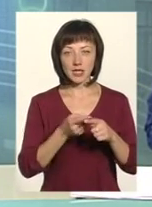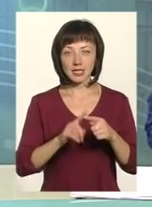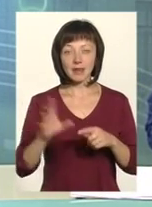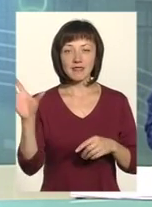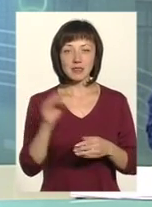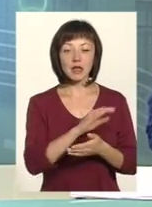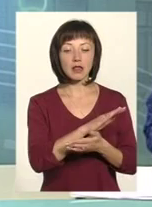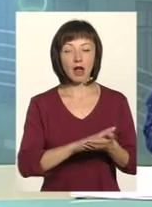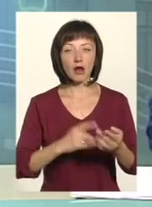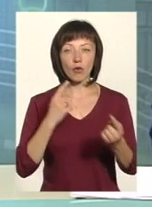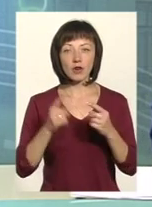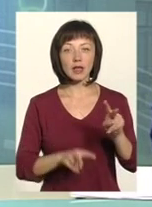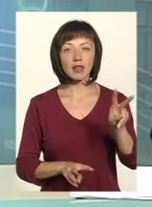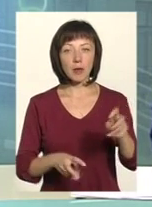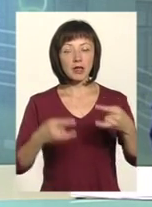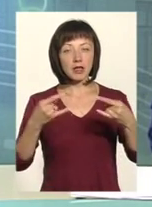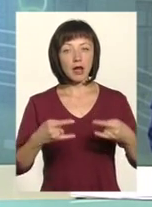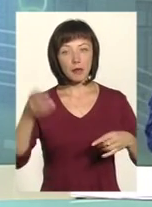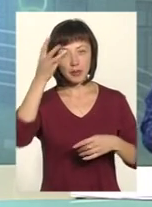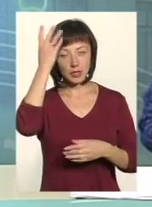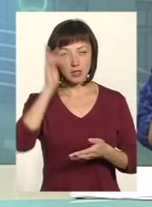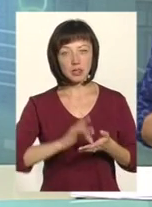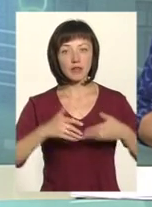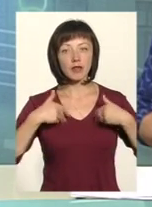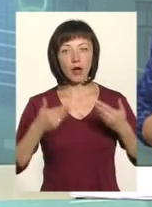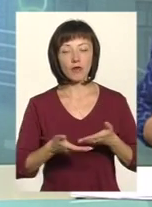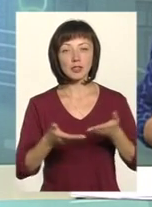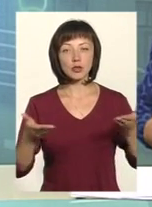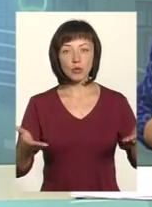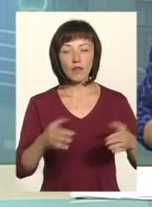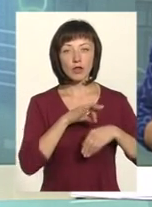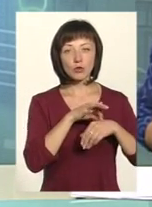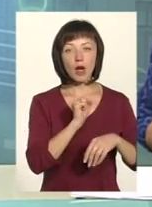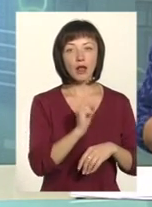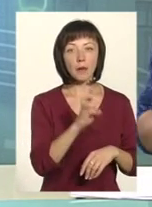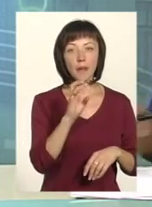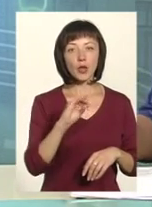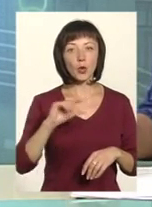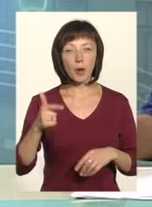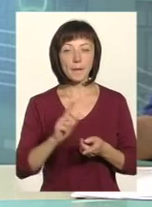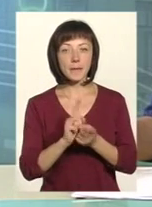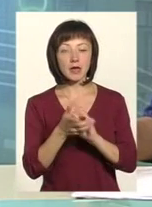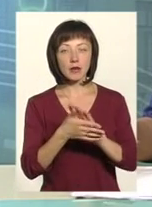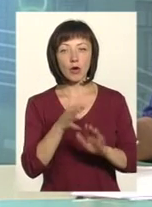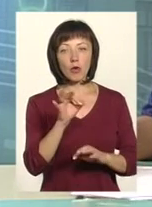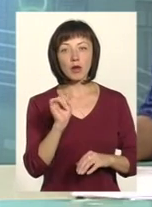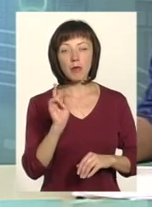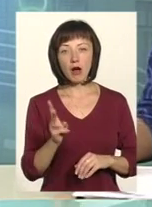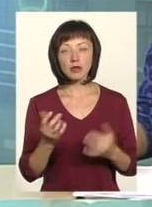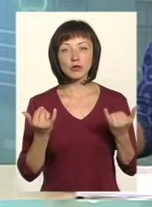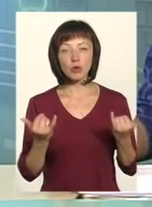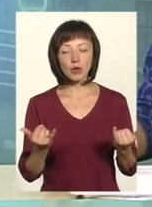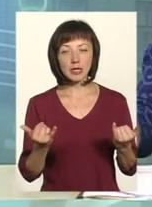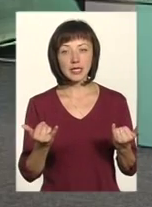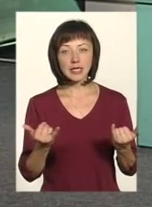Далі говоримо у темі на телеканалі Поділя Центр. Вітаю вас, я Анна Бендюг, переклад на жестову мову Ольги Рибак. І нині